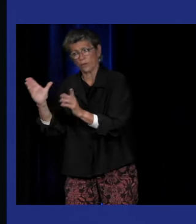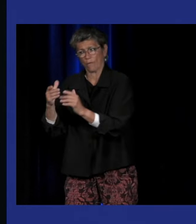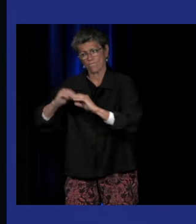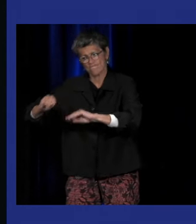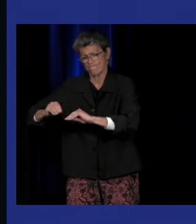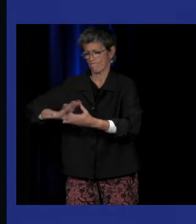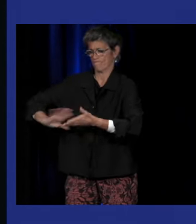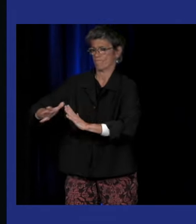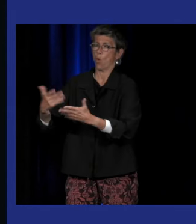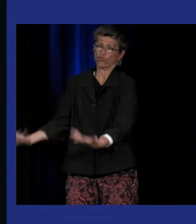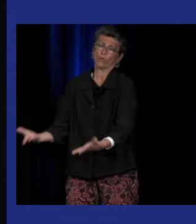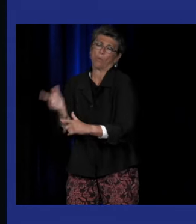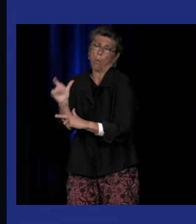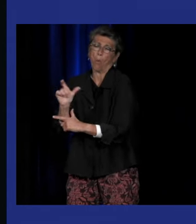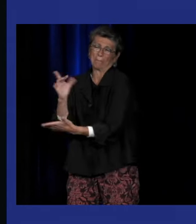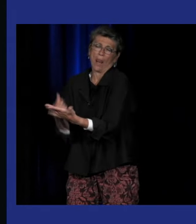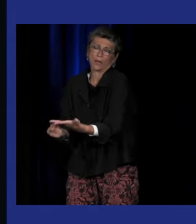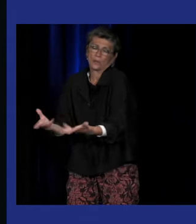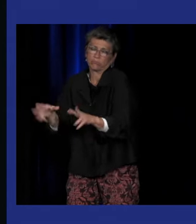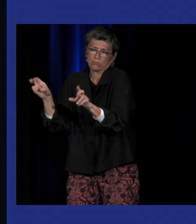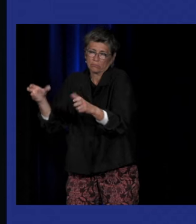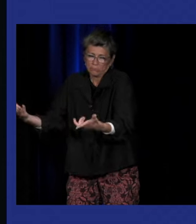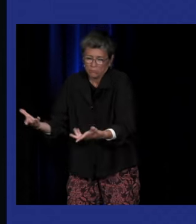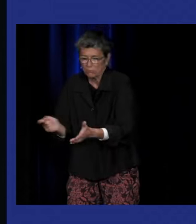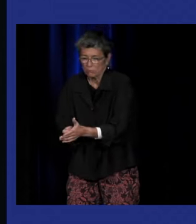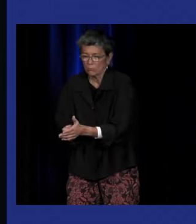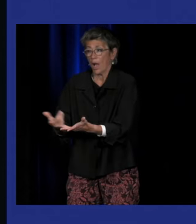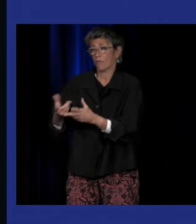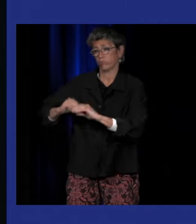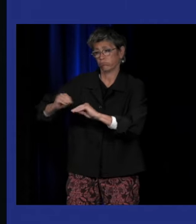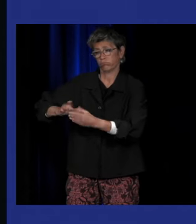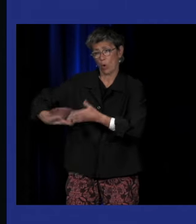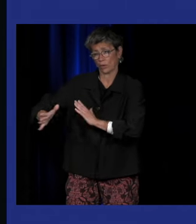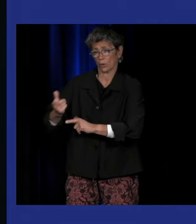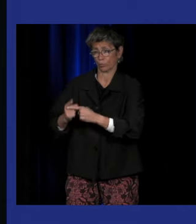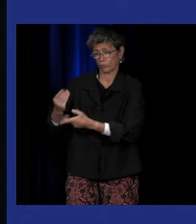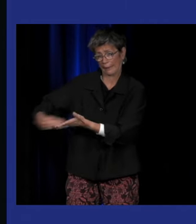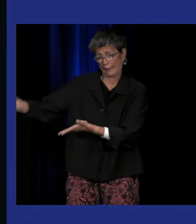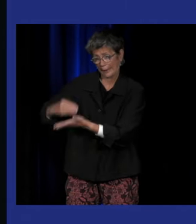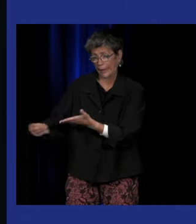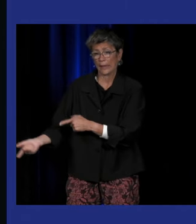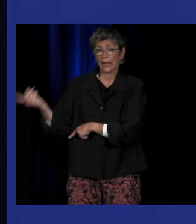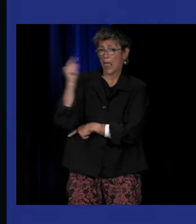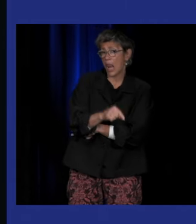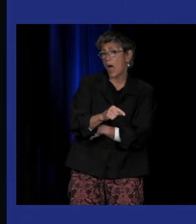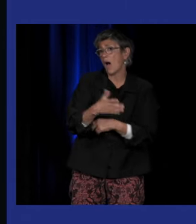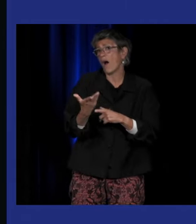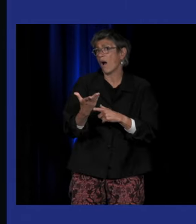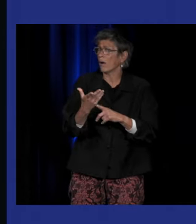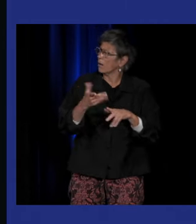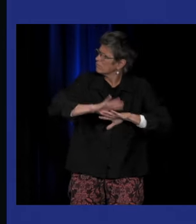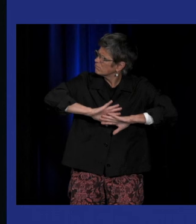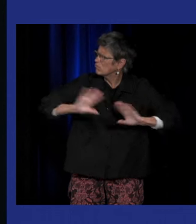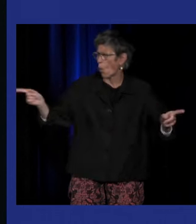enseigner les enfants sourds avec la langue des signes comme la langue de l'oralité et le français écrit. Et les autres partisans d'une